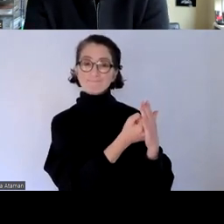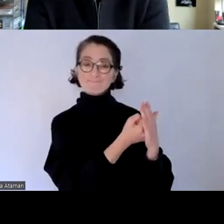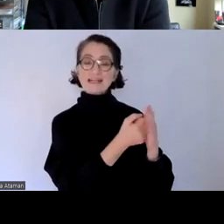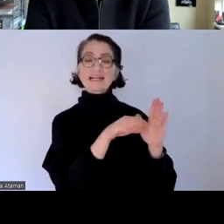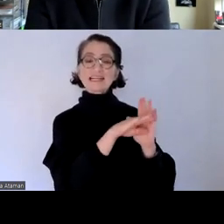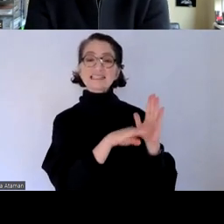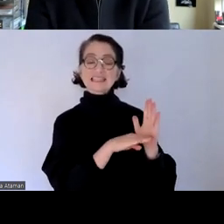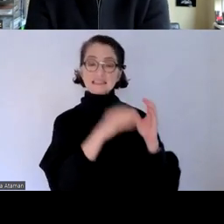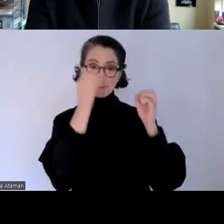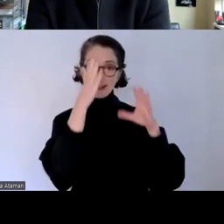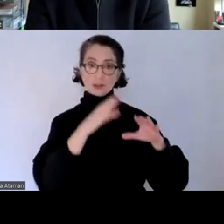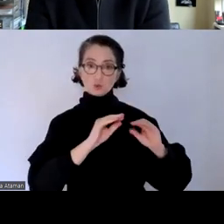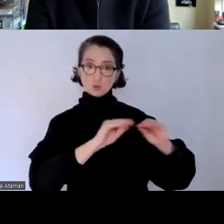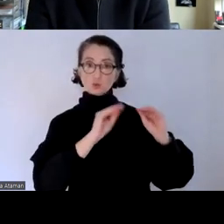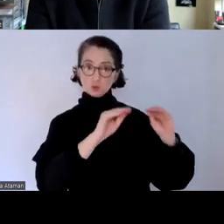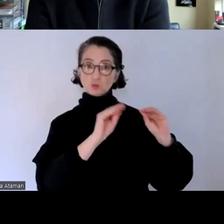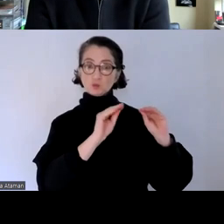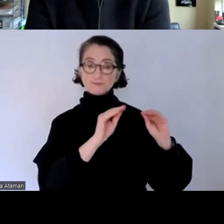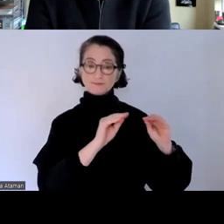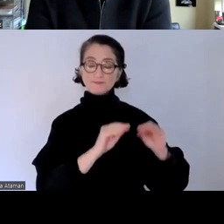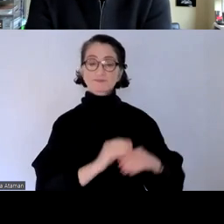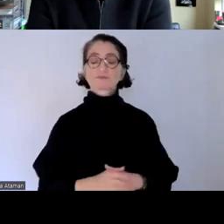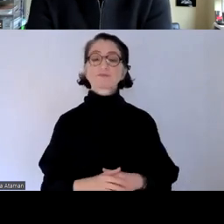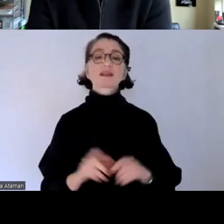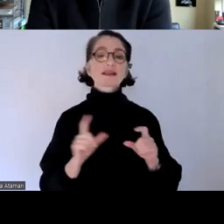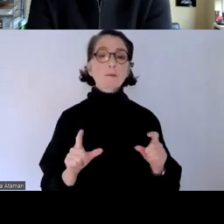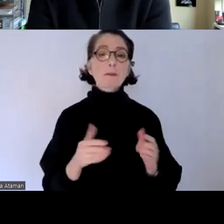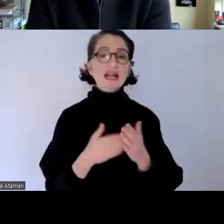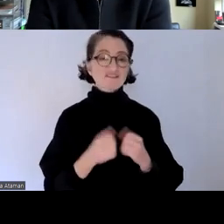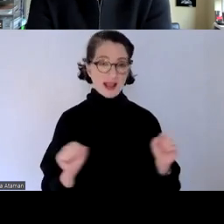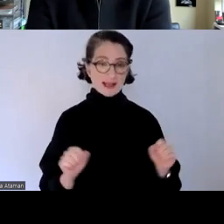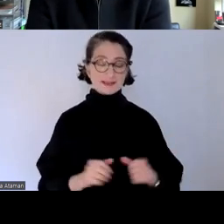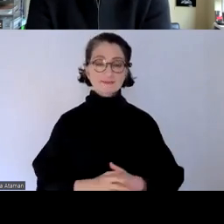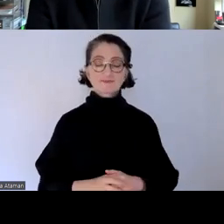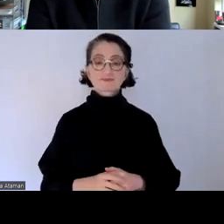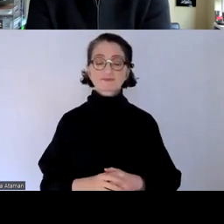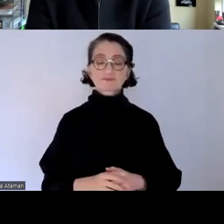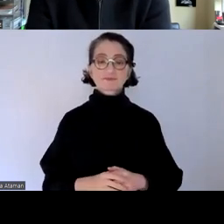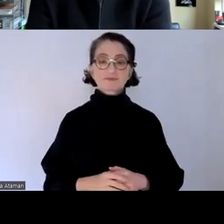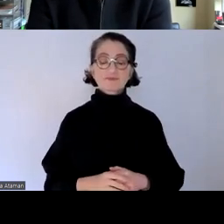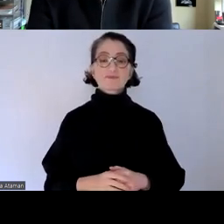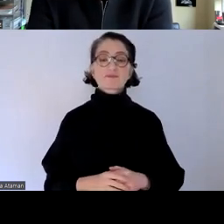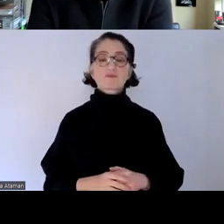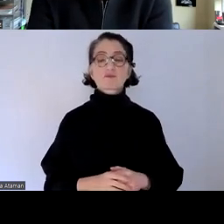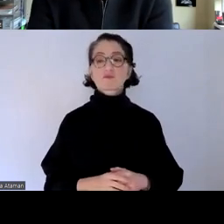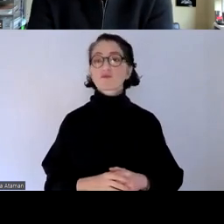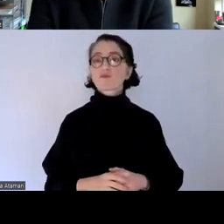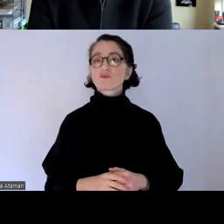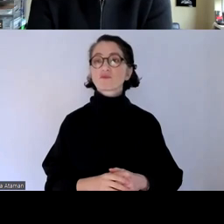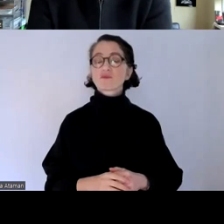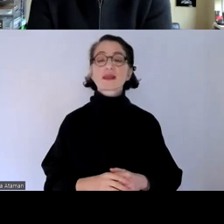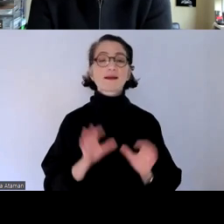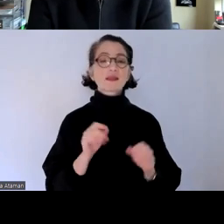gesetzes bildung eben das thema der barrierefreiheit mit einzubringen wir sollen genau dieses